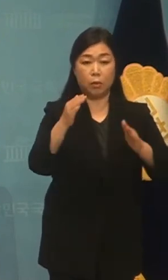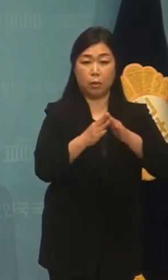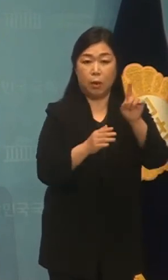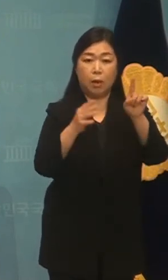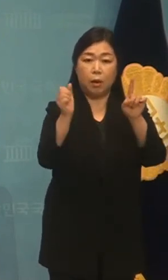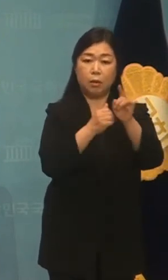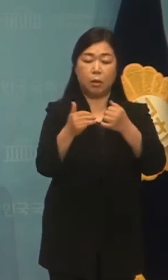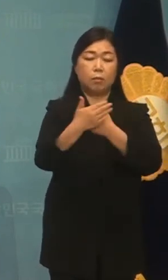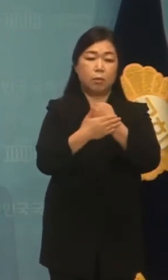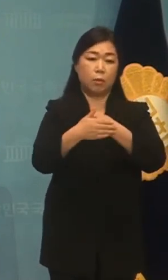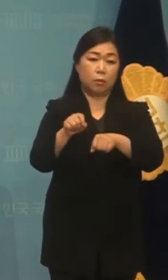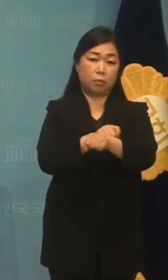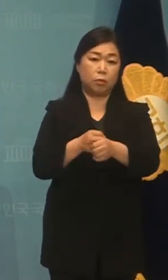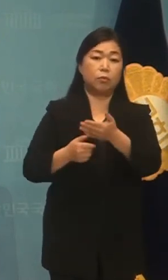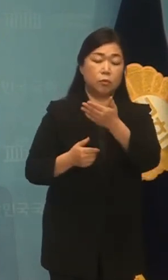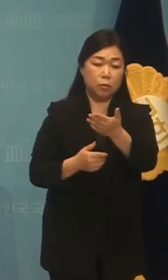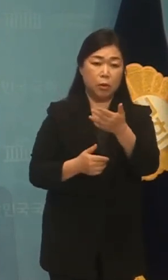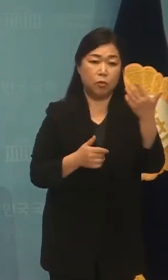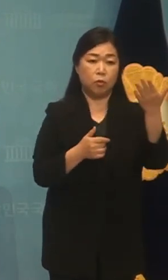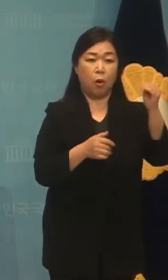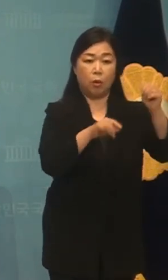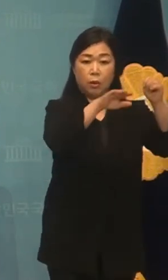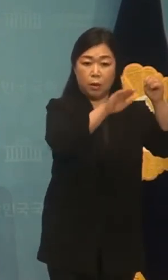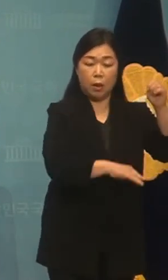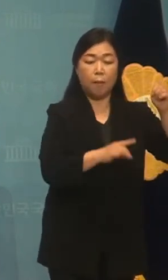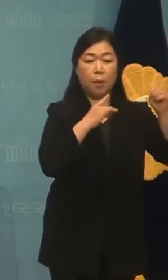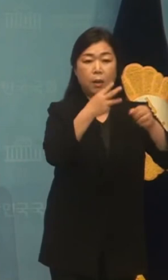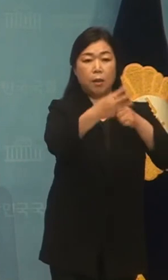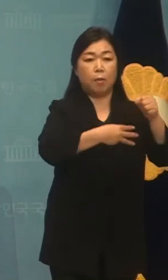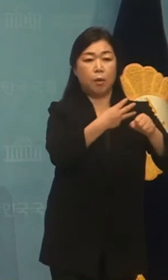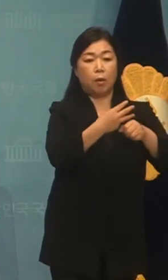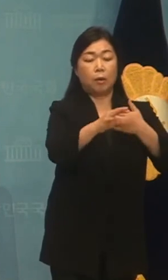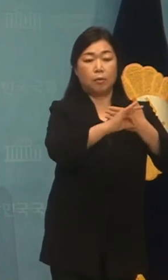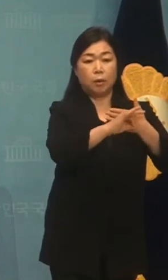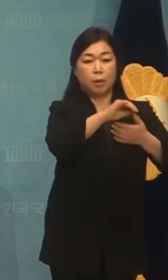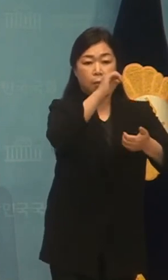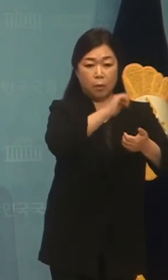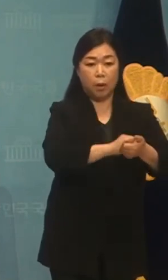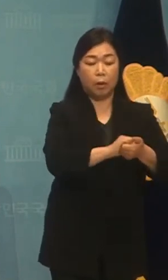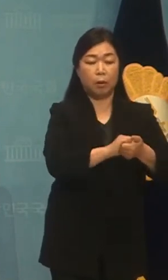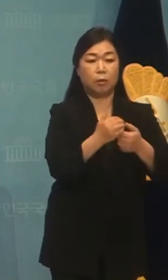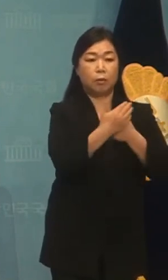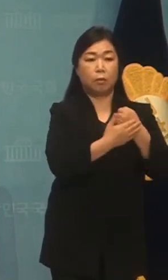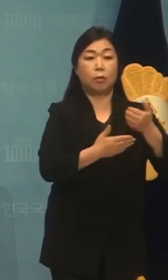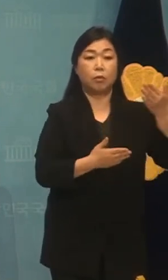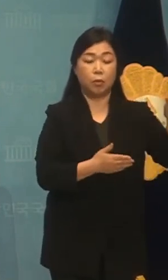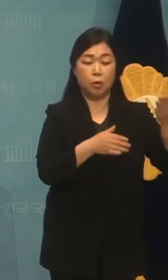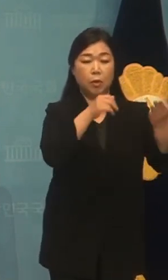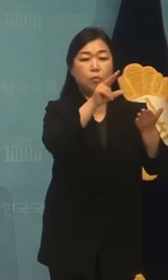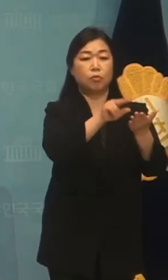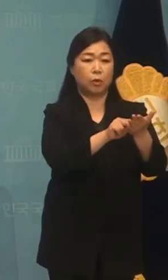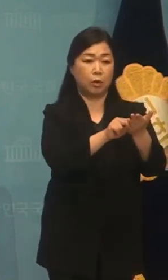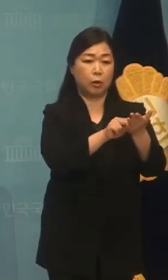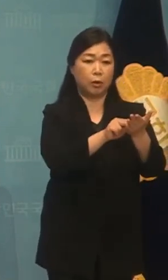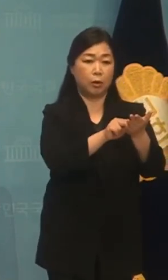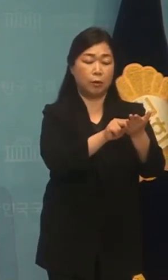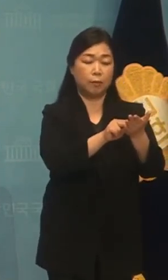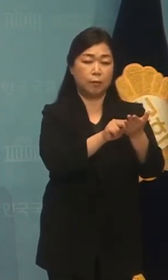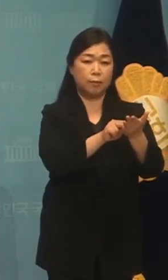대한 탕례 조항도 6억 원 이하 주택에 대해서만 3년간 한시적으로 탕례를 적용하고 있는 등 문제점이 있었습니다.